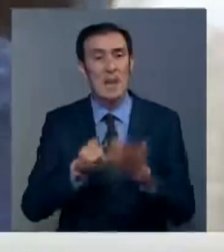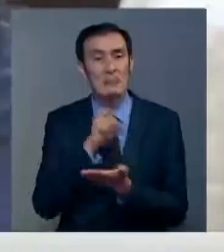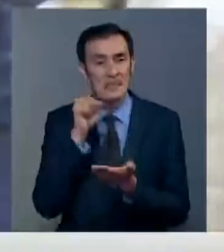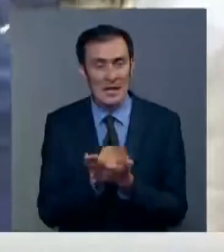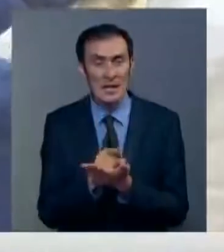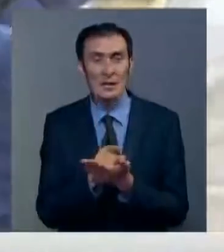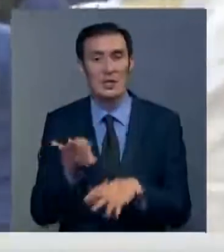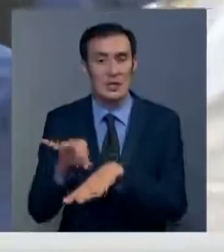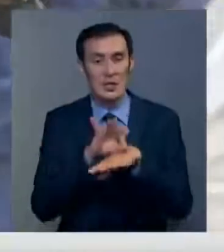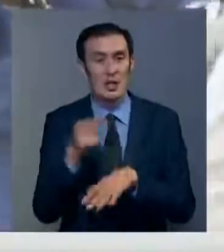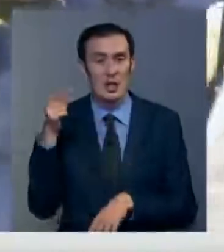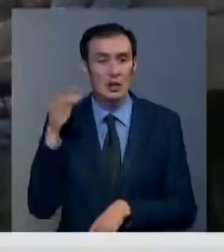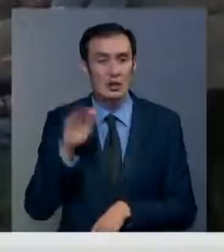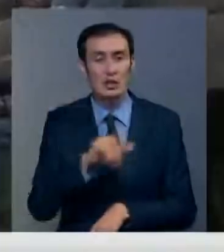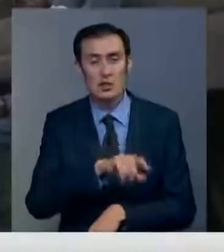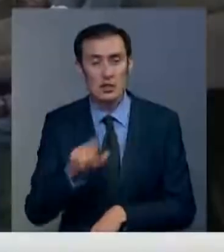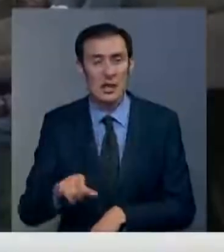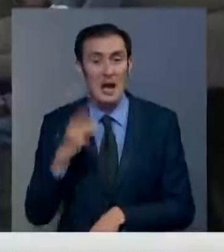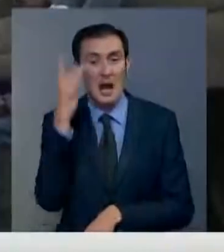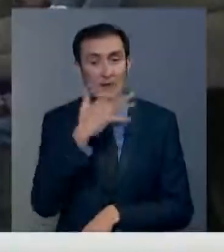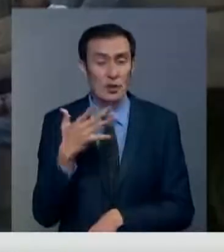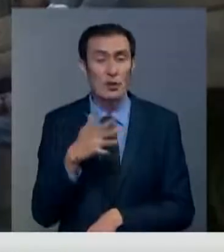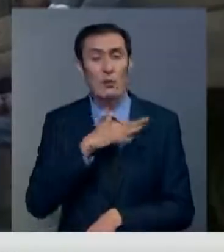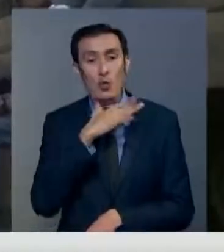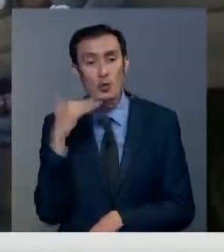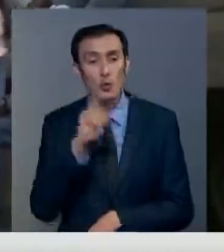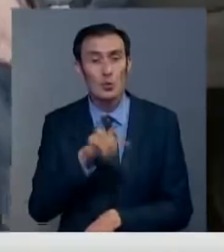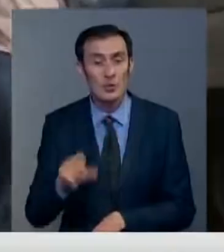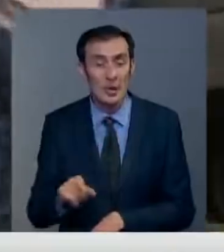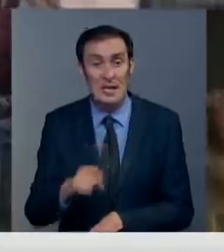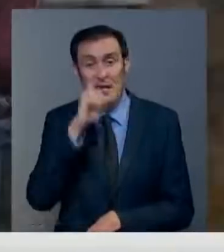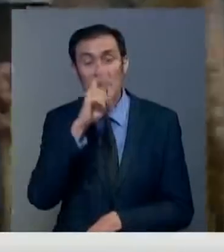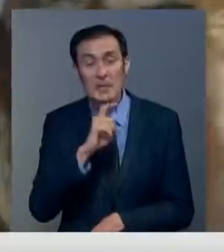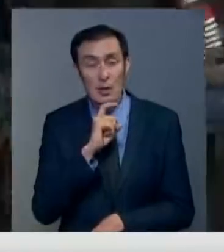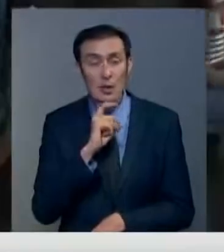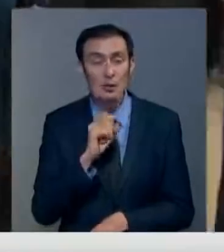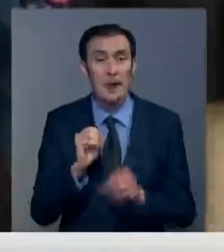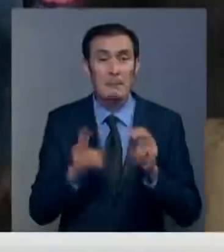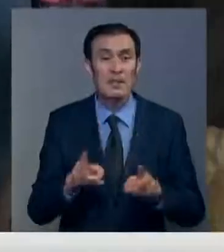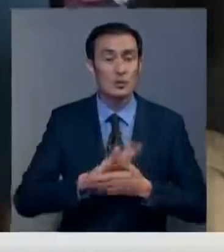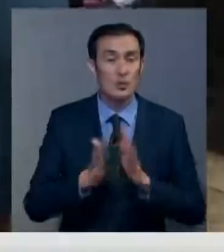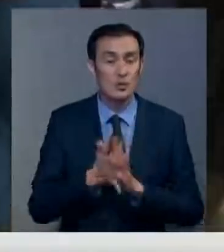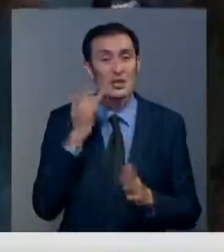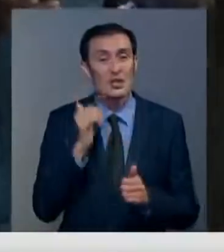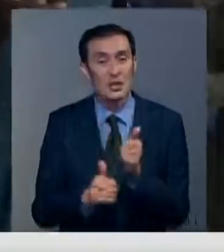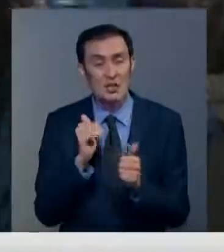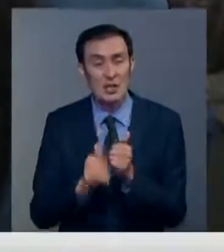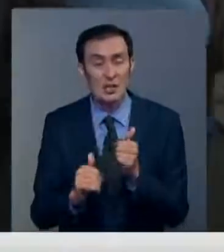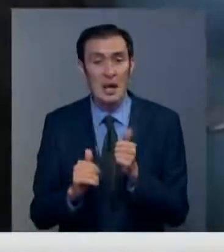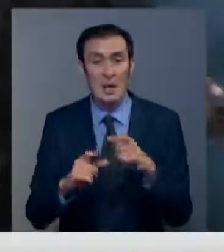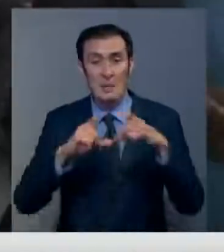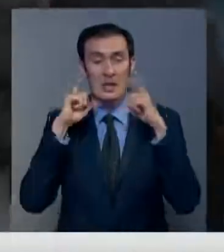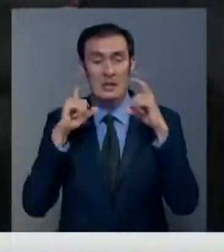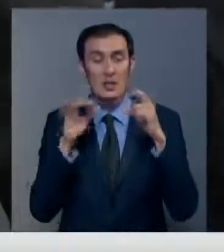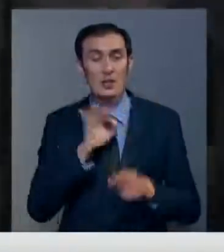обязательным атрибутом для тысячи жителей континента. Однако большинство людей недооценивают всю серьезность ситуации, часто не прикрывая